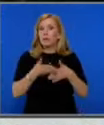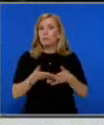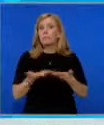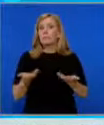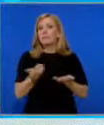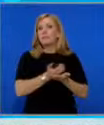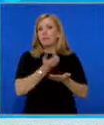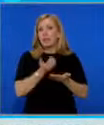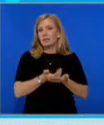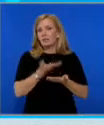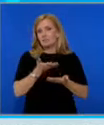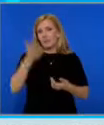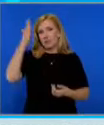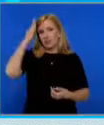страната.